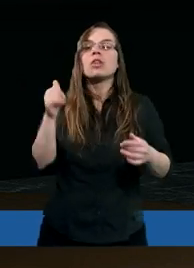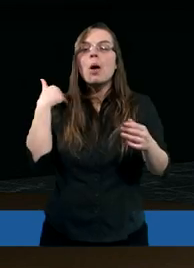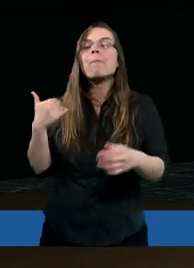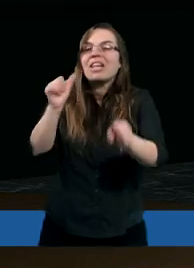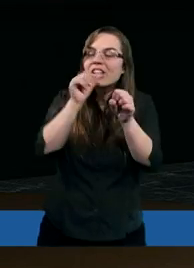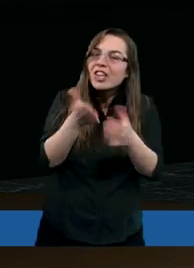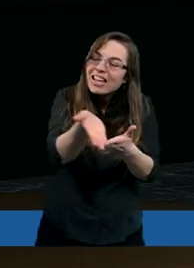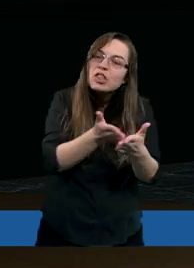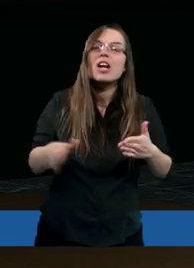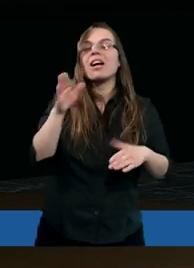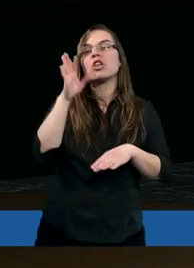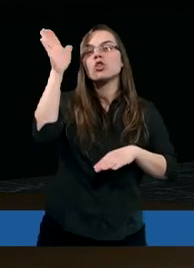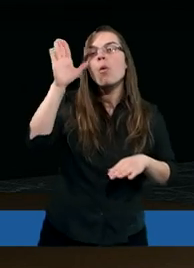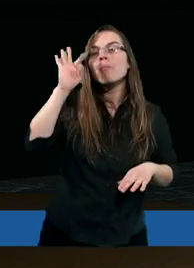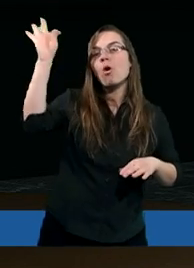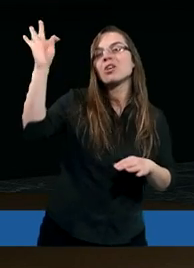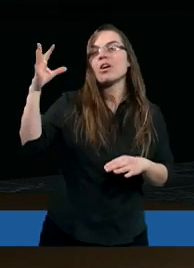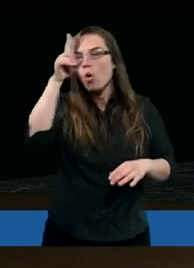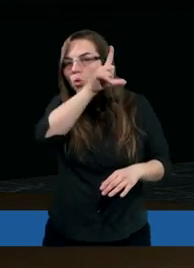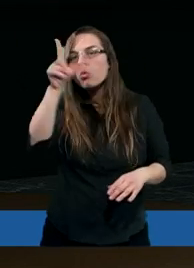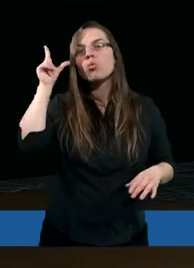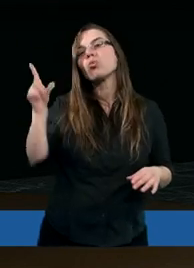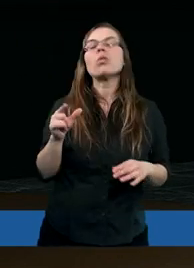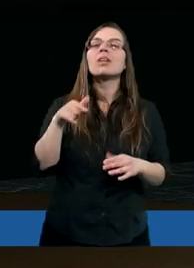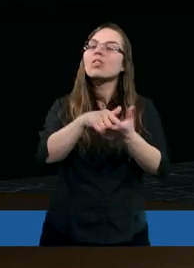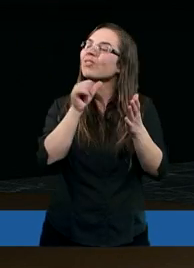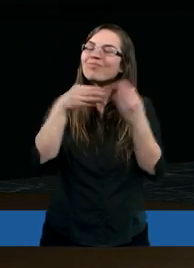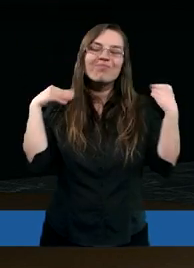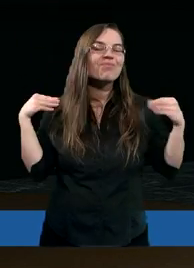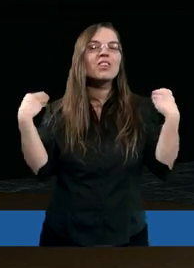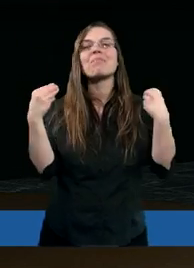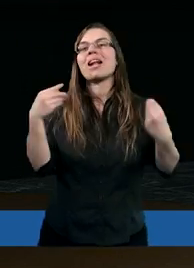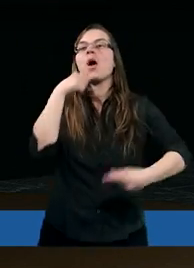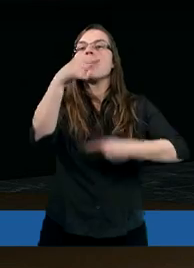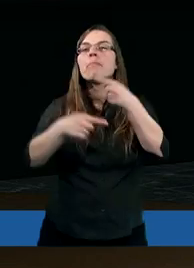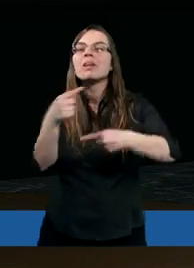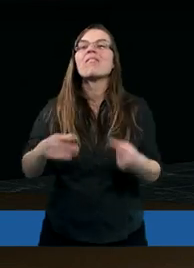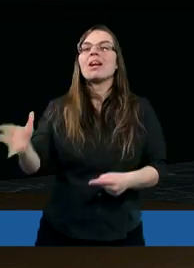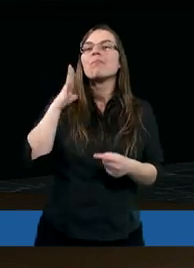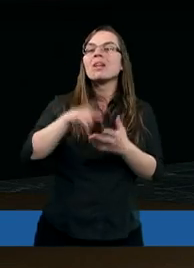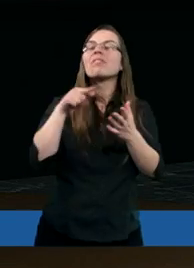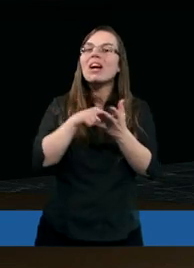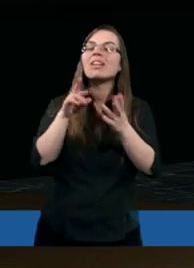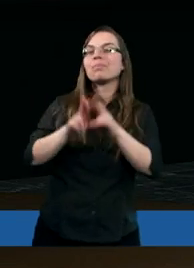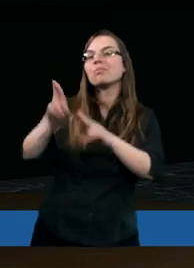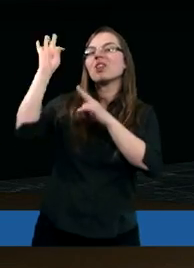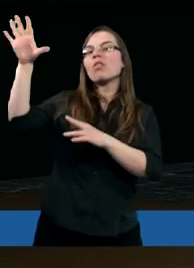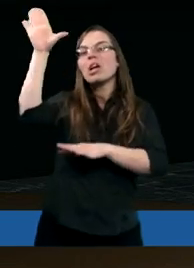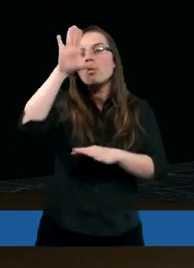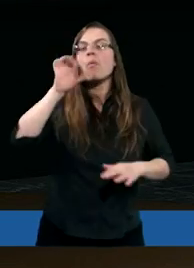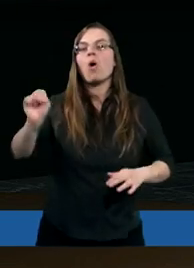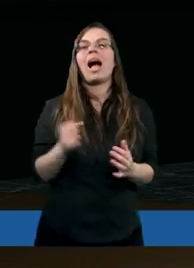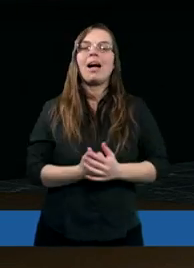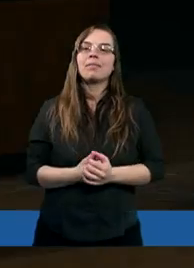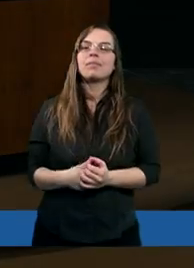bycie częścią Bożego ludu, to jest ten największy przywilej, coś najpiękniejszego, co nam się zdarza.